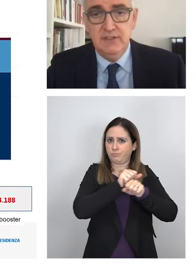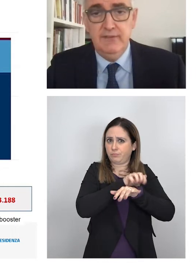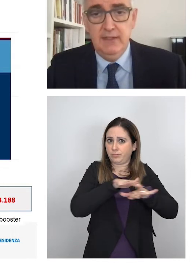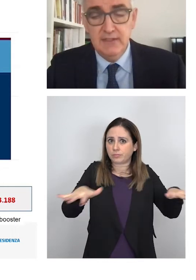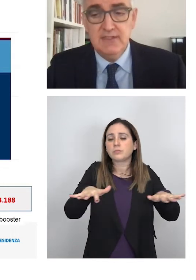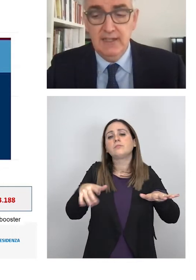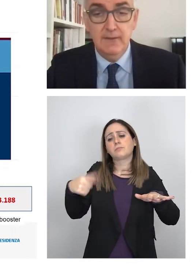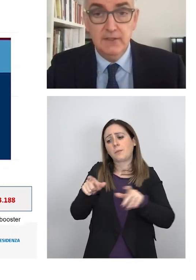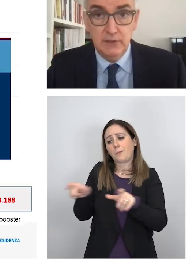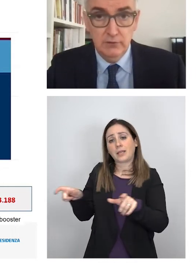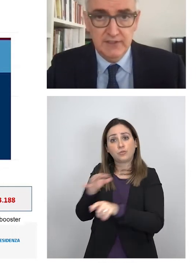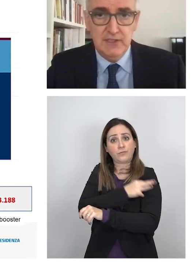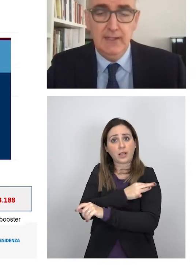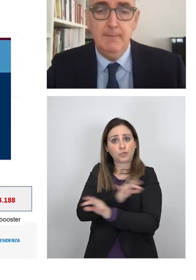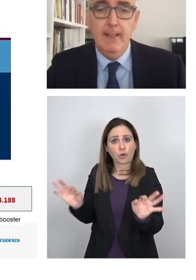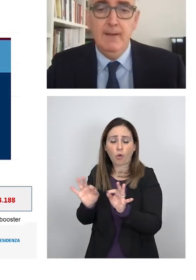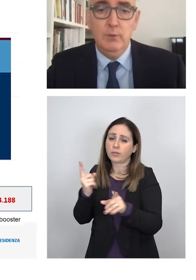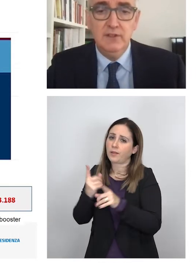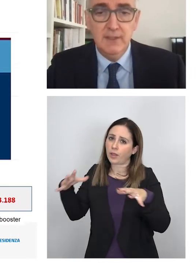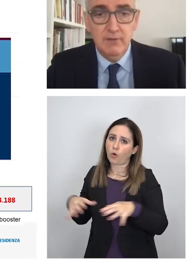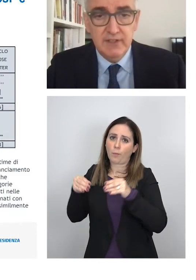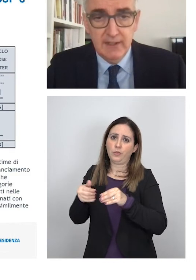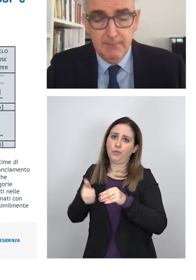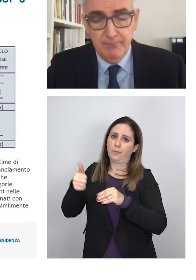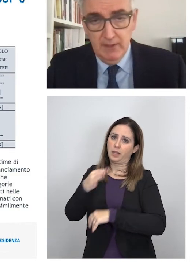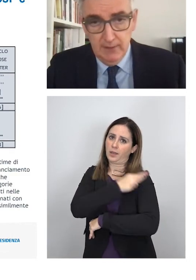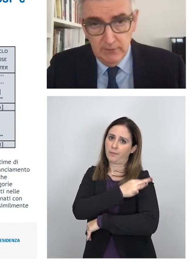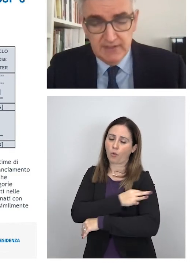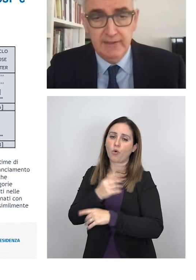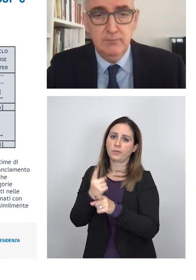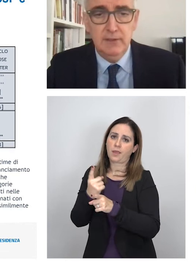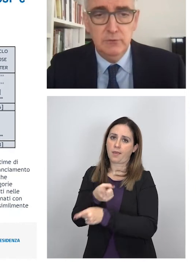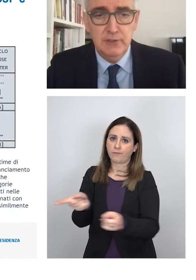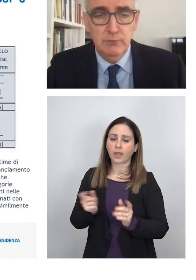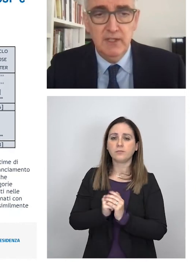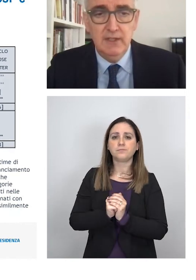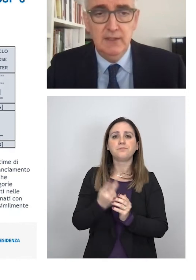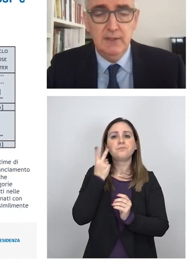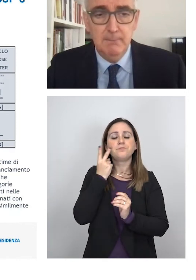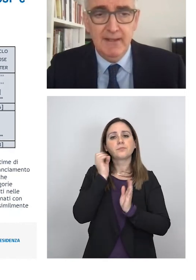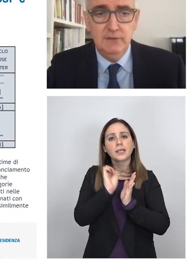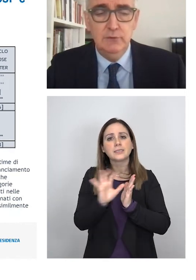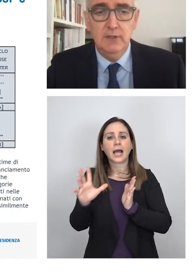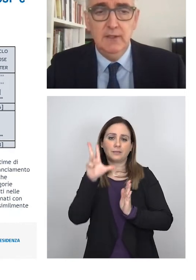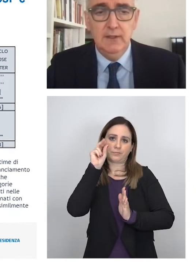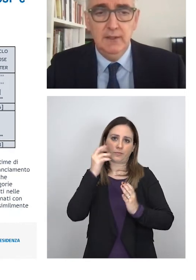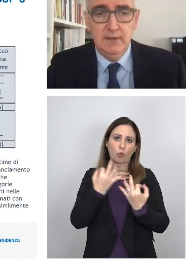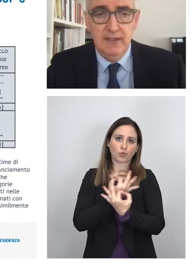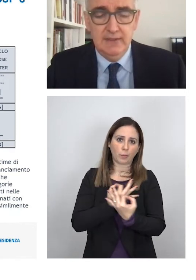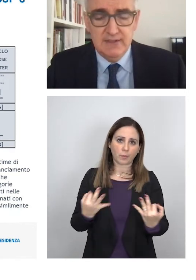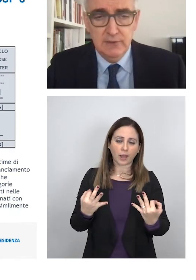recarsi a iniziare il ciclo vaccinale quando andiamo a vedere con le slide che ormai conosciamo bene l'impatto